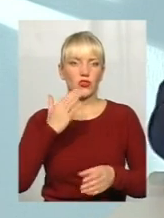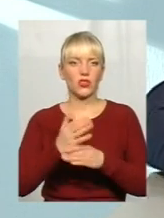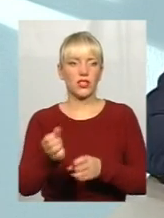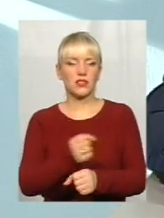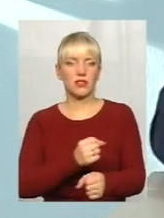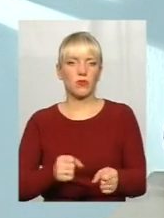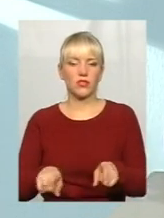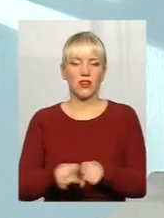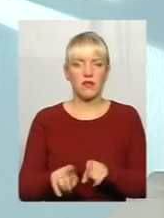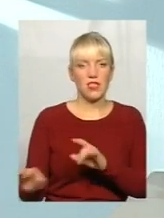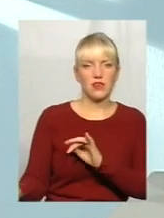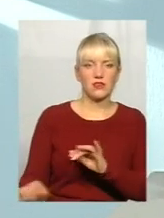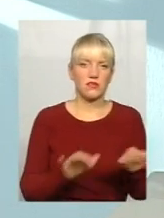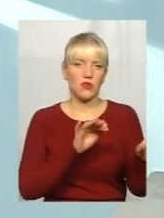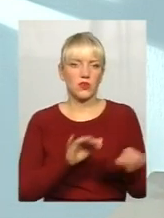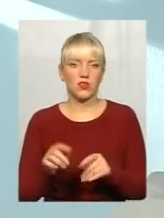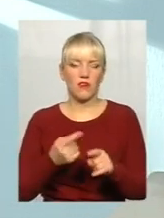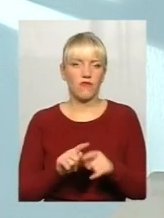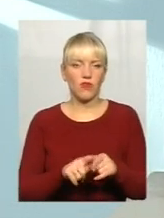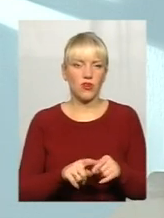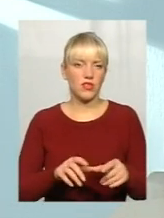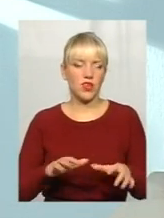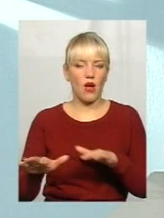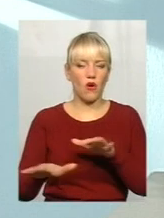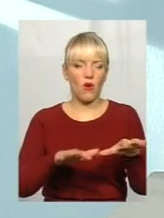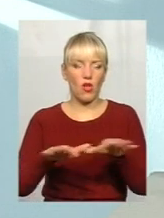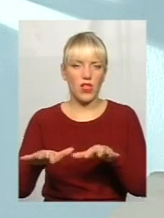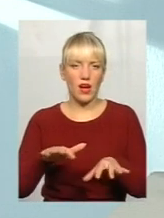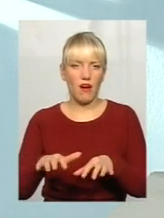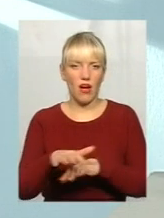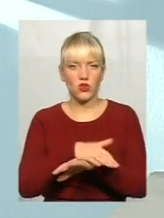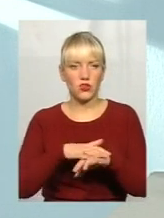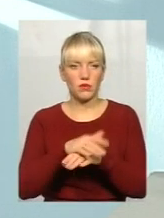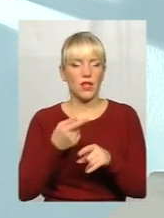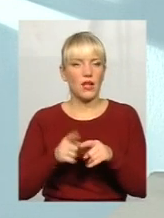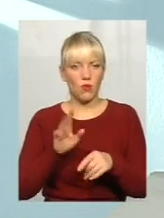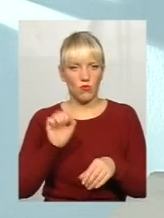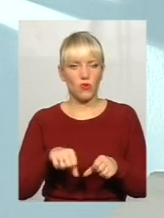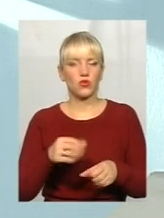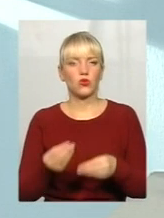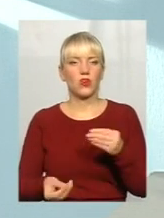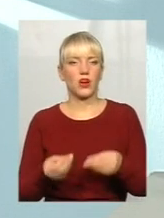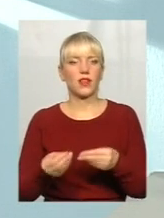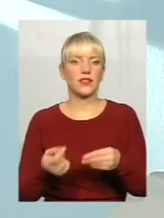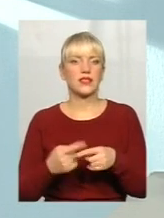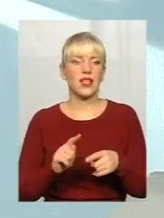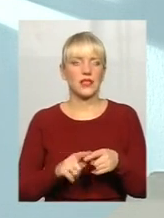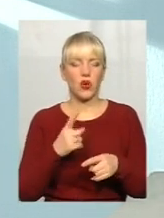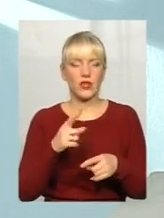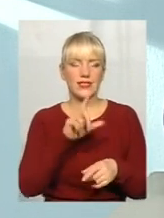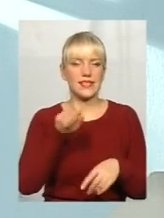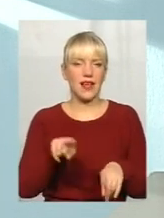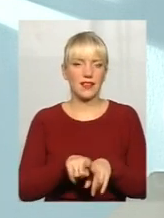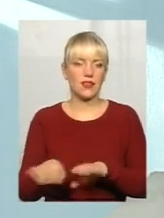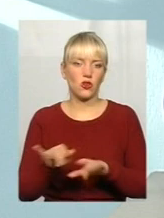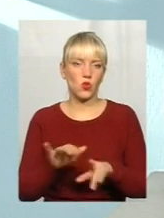отакі різкі рухи, вони коли в каю суспільство. І можна ними догратися. А це один з таких рухів. Це один з таких рухів. Але треба